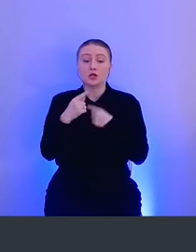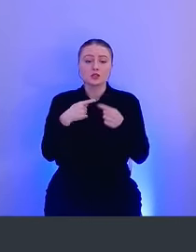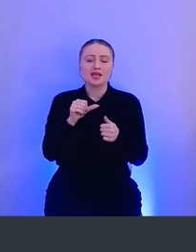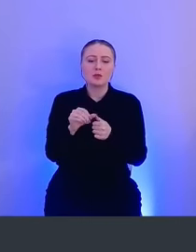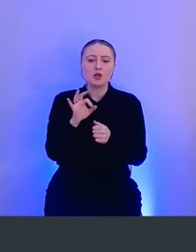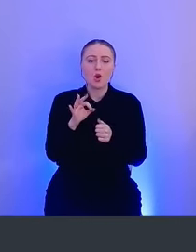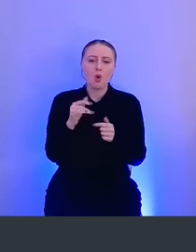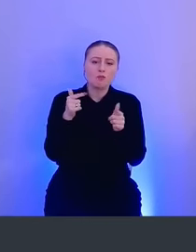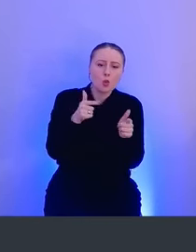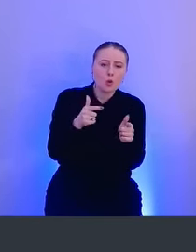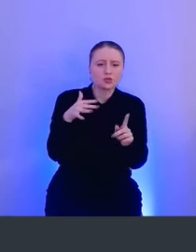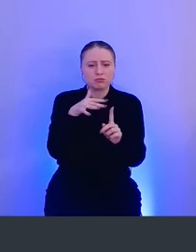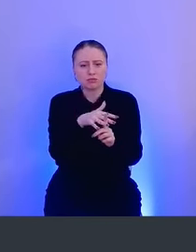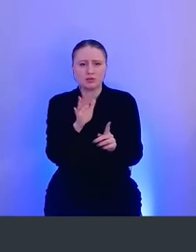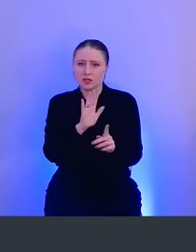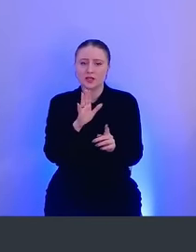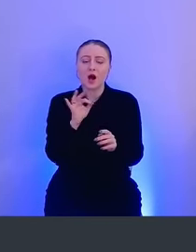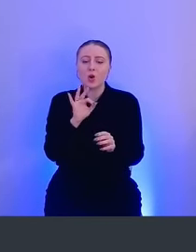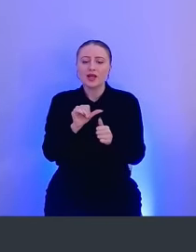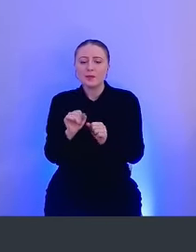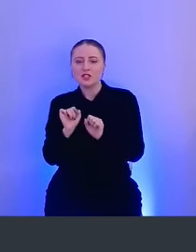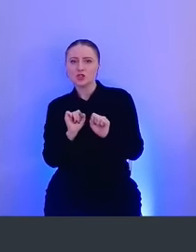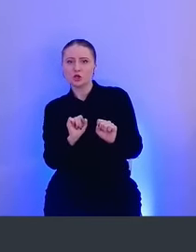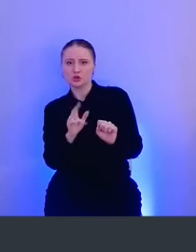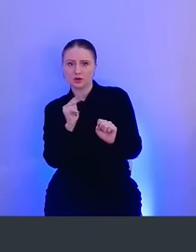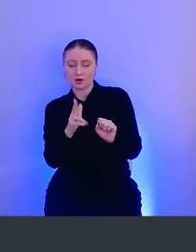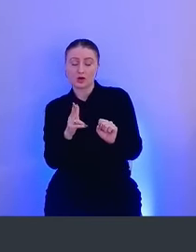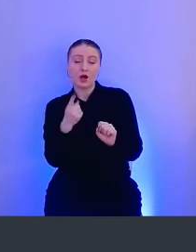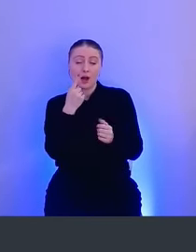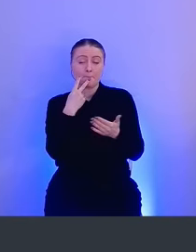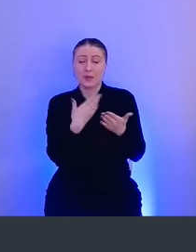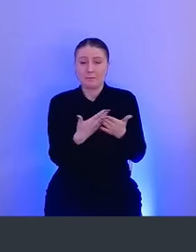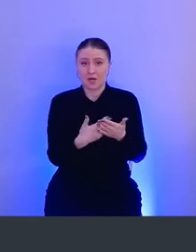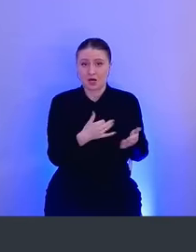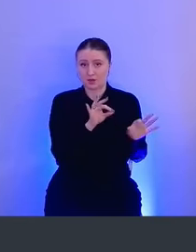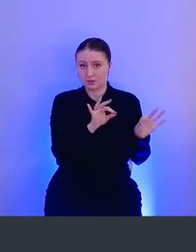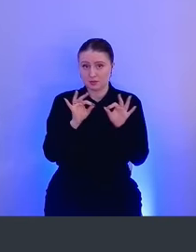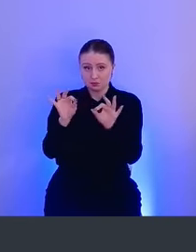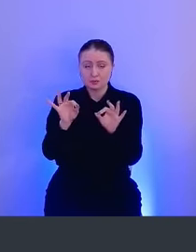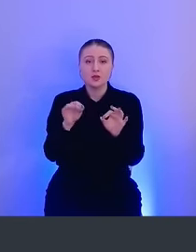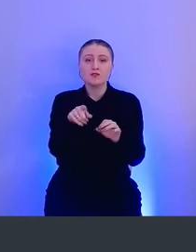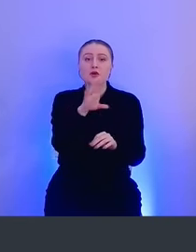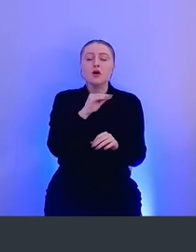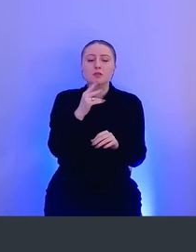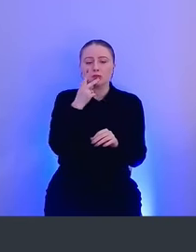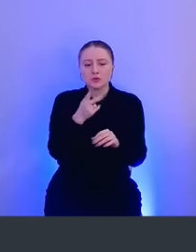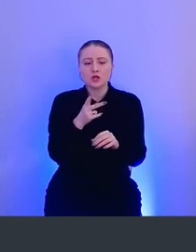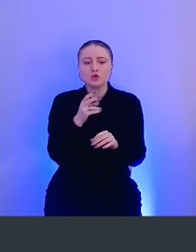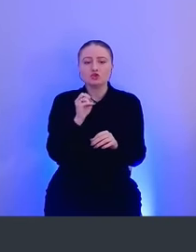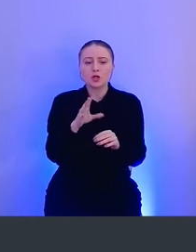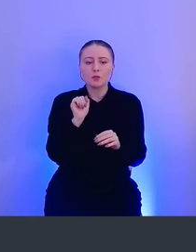а про защиту, мы все-таки рассмотрим один пример, чтобы наглядно продемонстрировать, чем может быть губительна вот эта вот